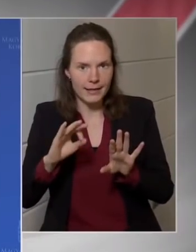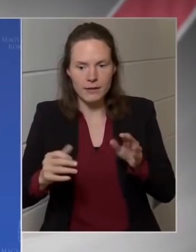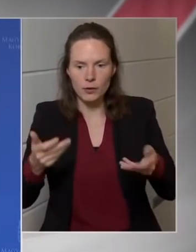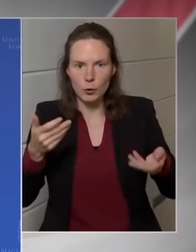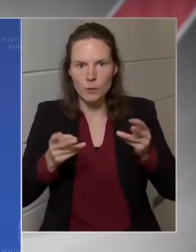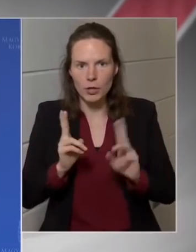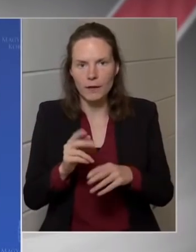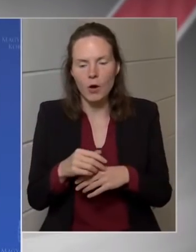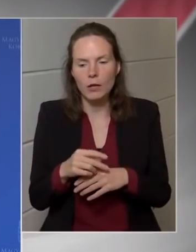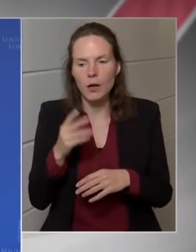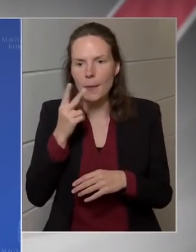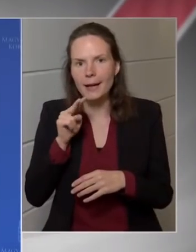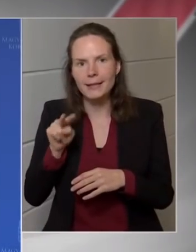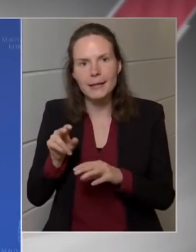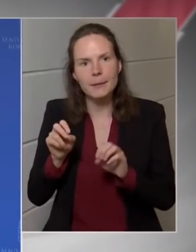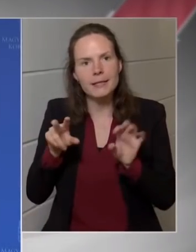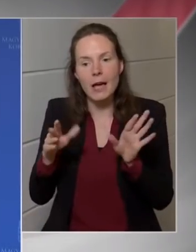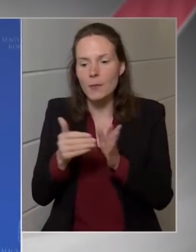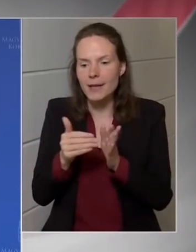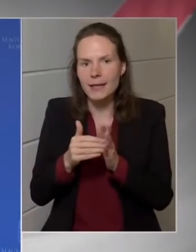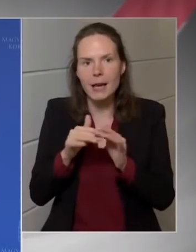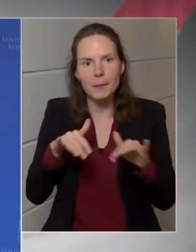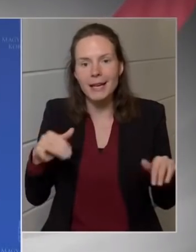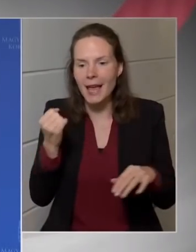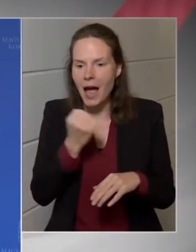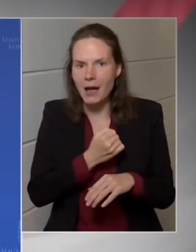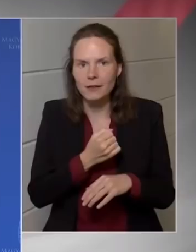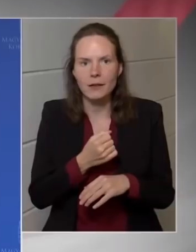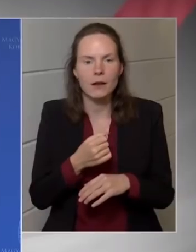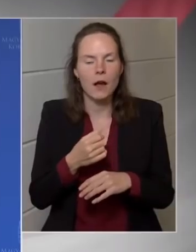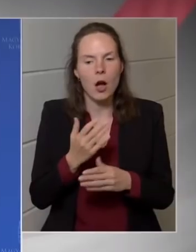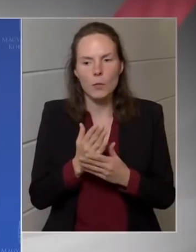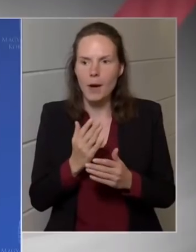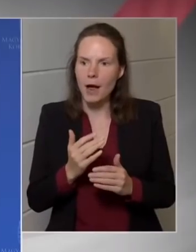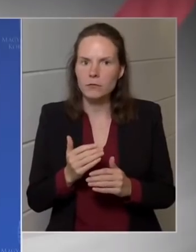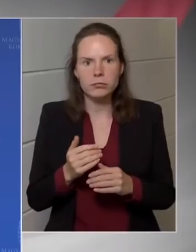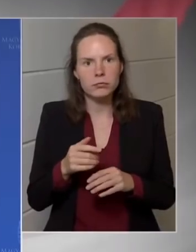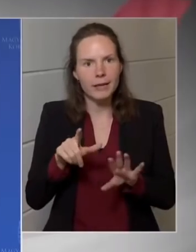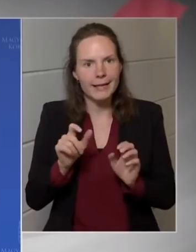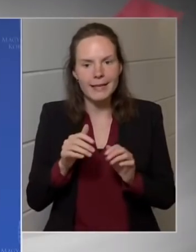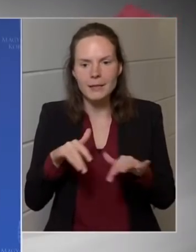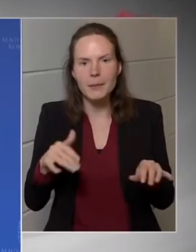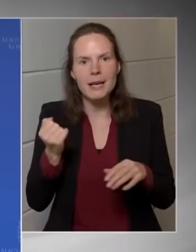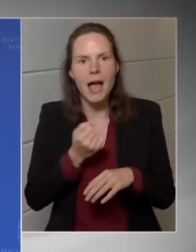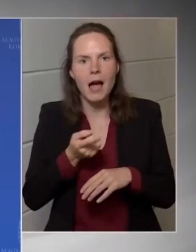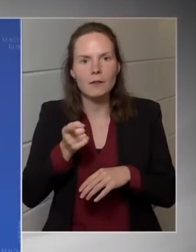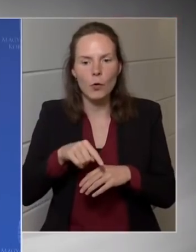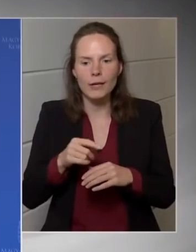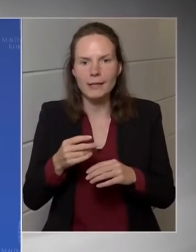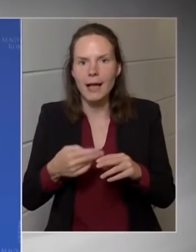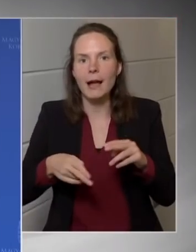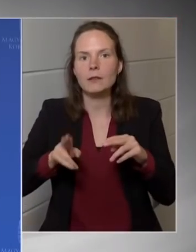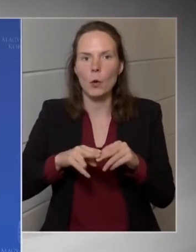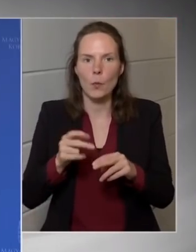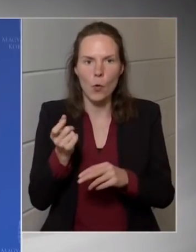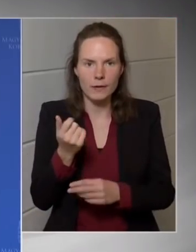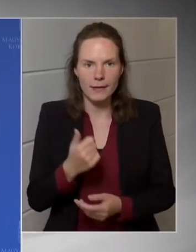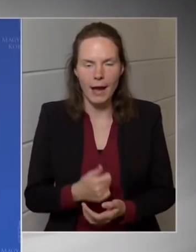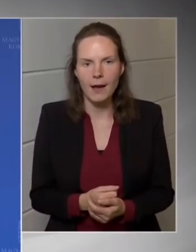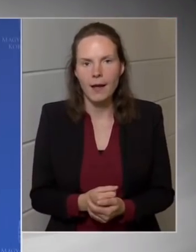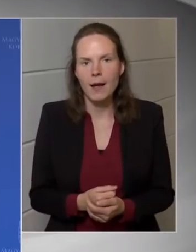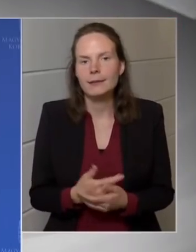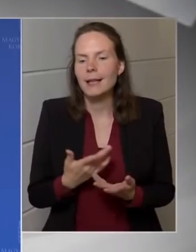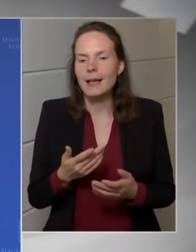13 ezer milliárdra, hát ez bőven 700 milliárd forint fölötti összeg. De ez nem extra profit,